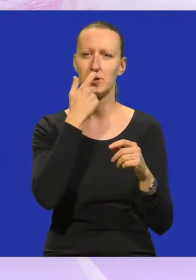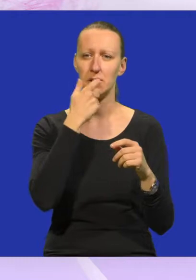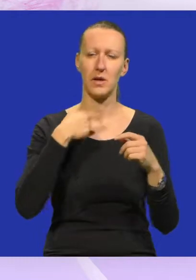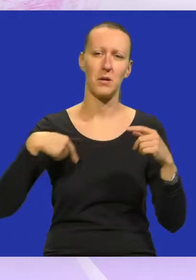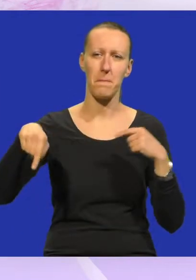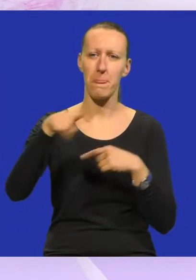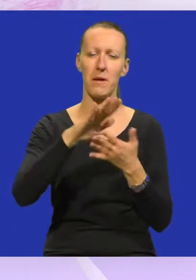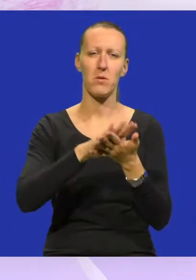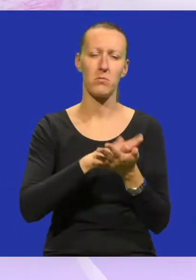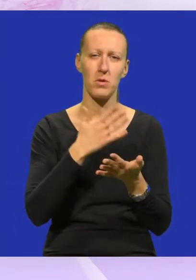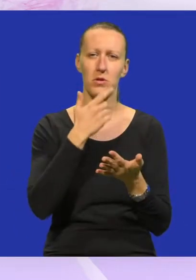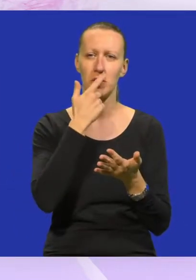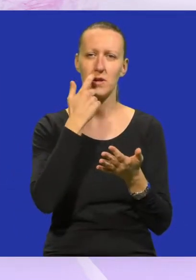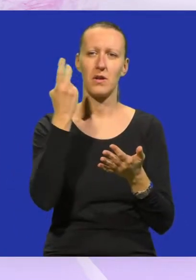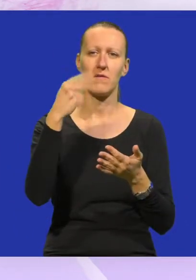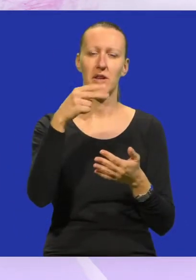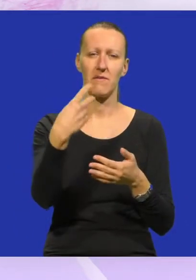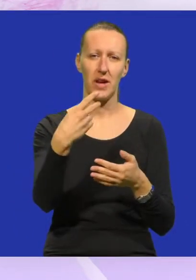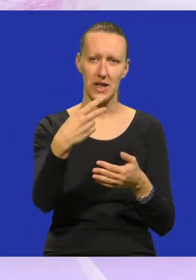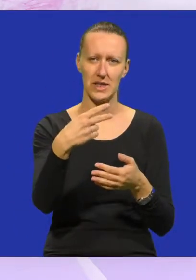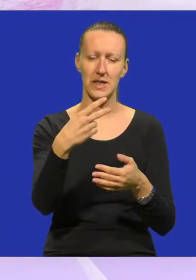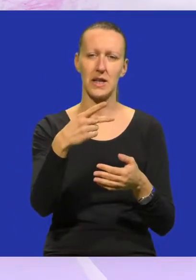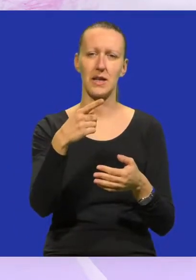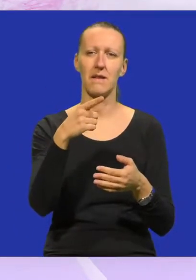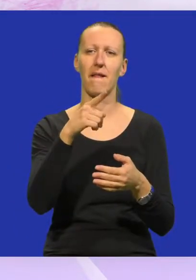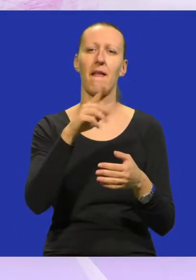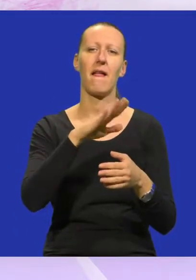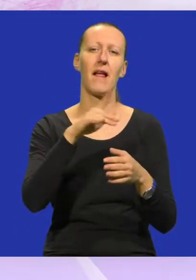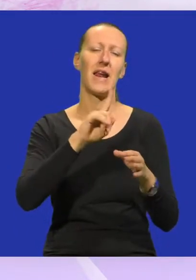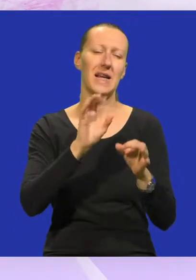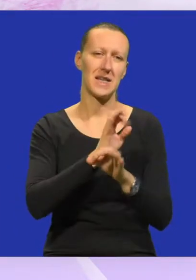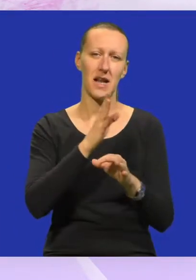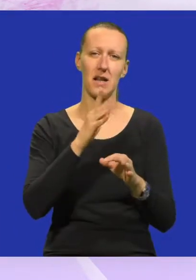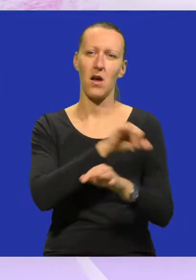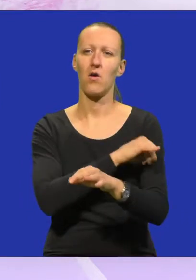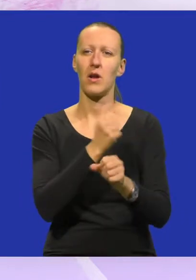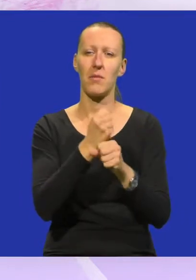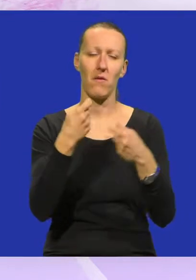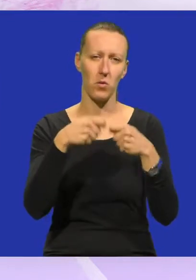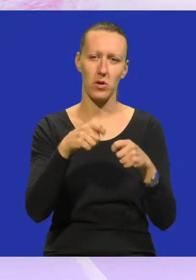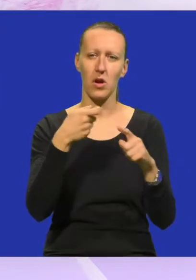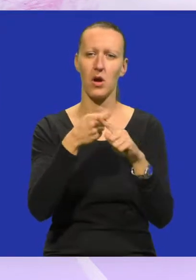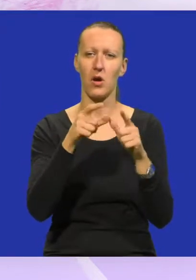početkom 2020. nesredne godine osnovali udrugu Kruks sa